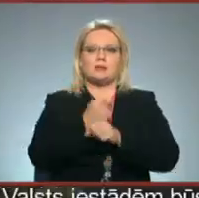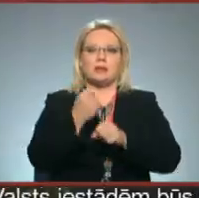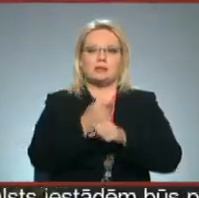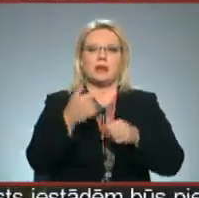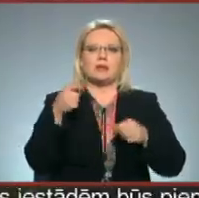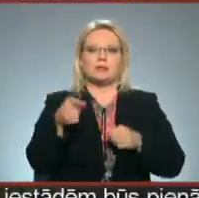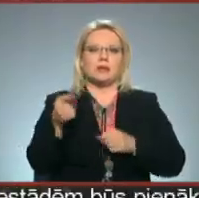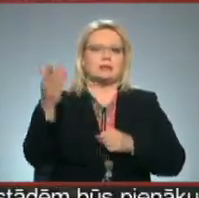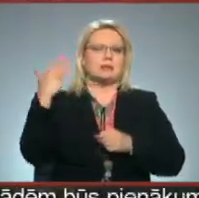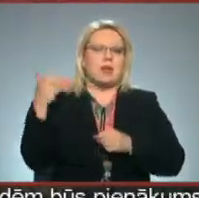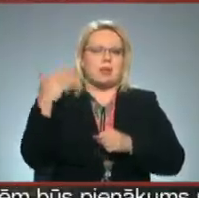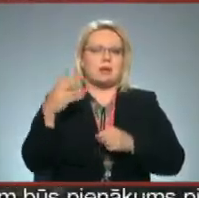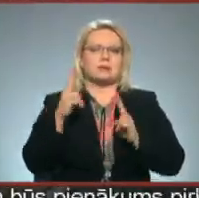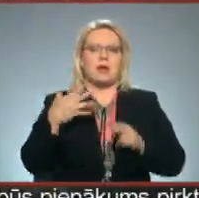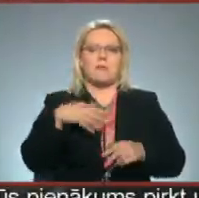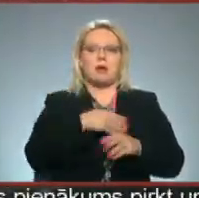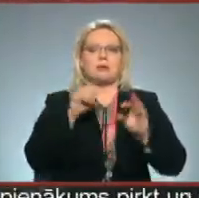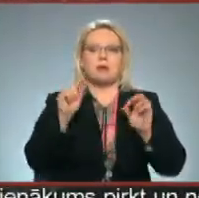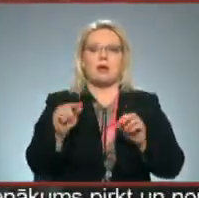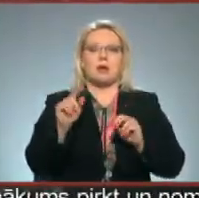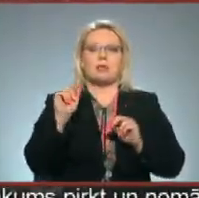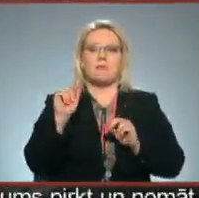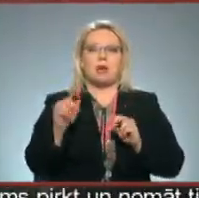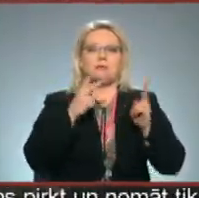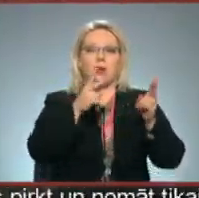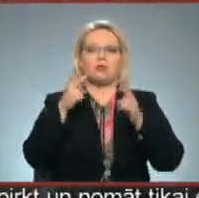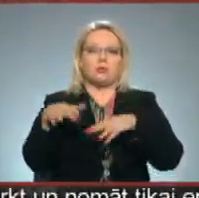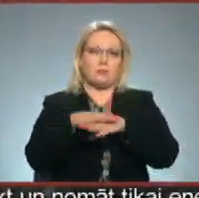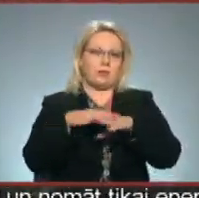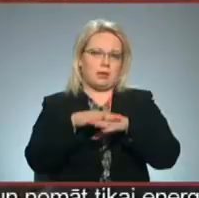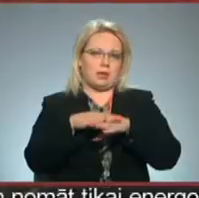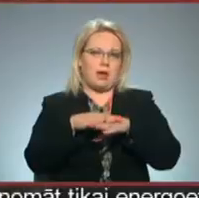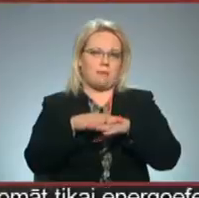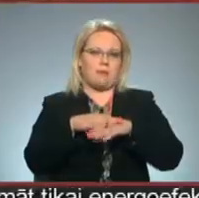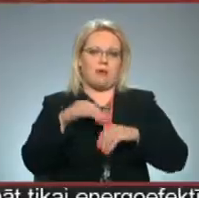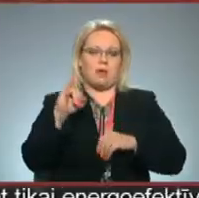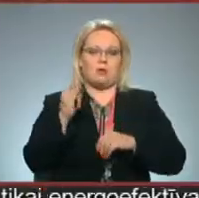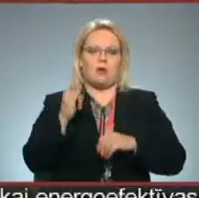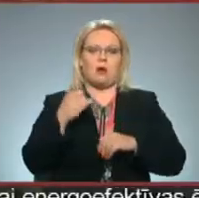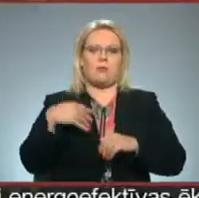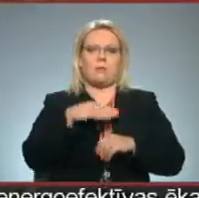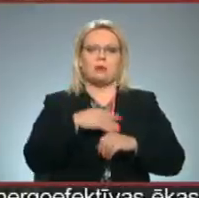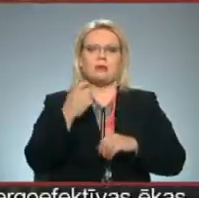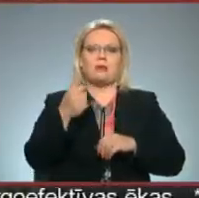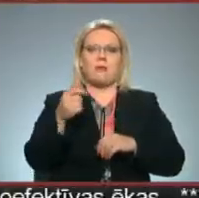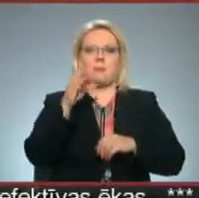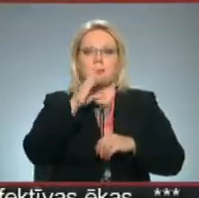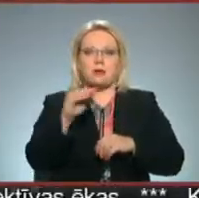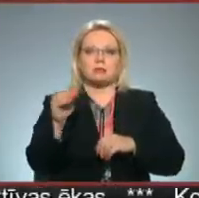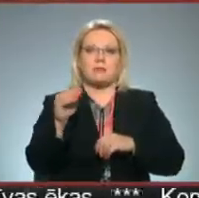jau tik senas, ka mēs tagad ļoti maz braucam par tirgiem īstenībā, jo mēs nepaspējam